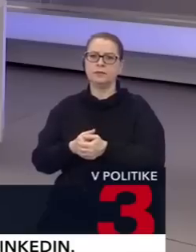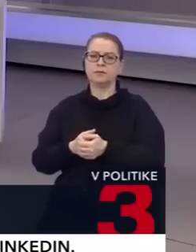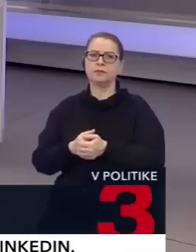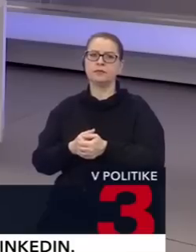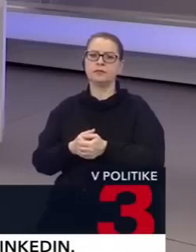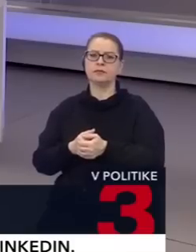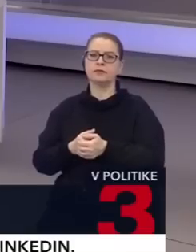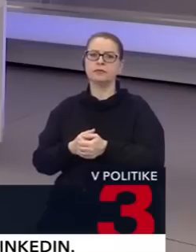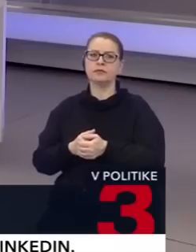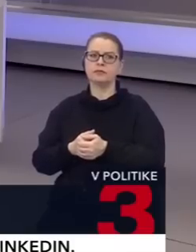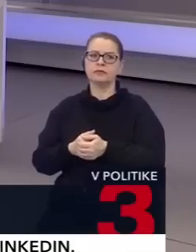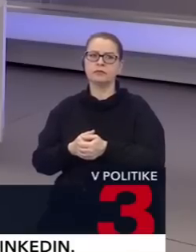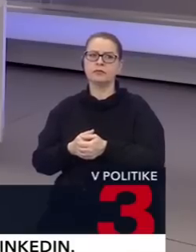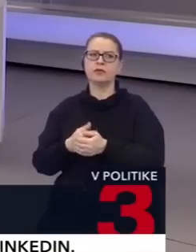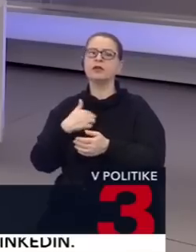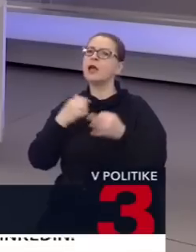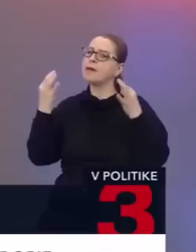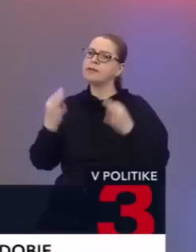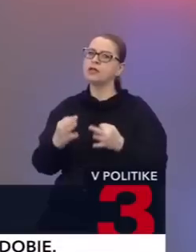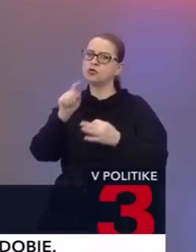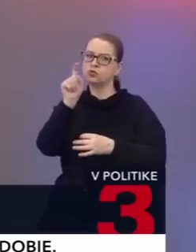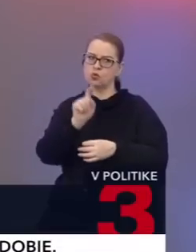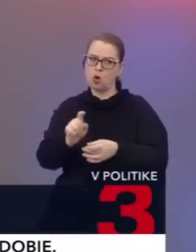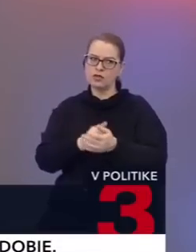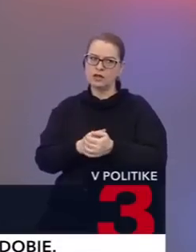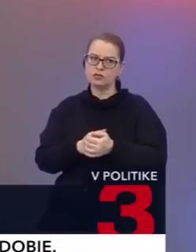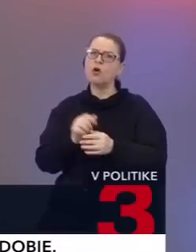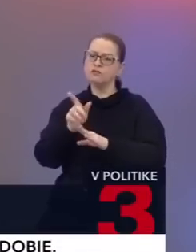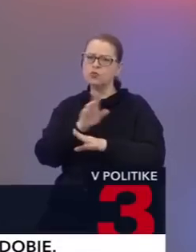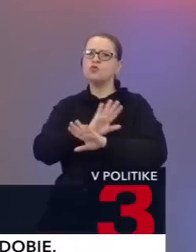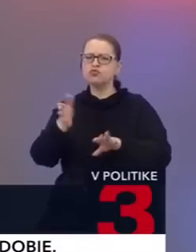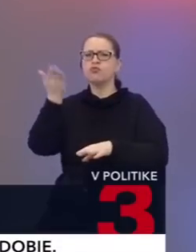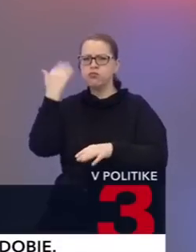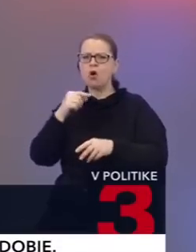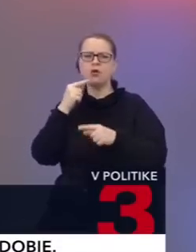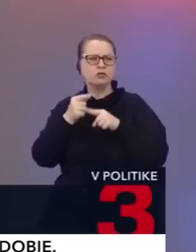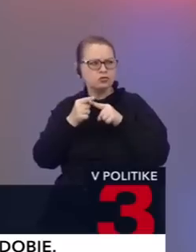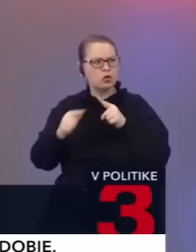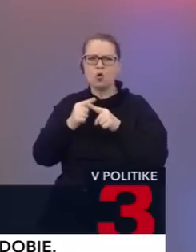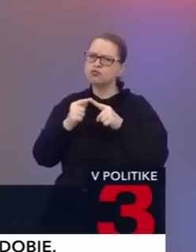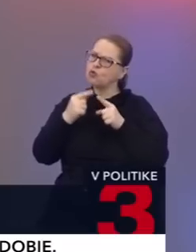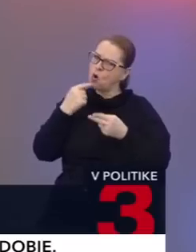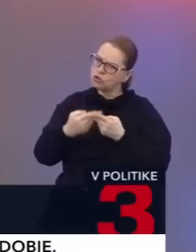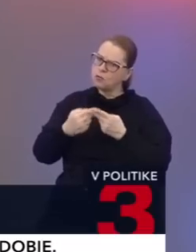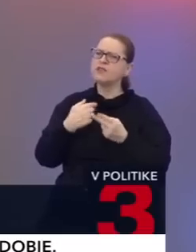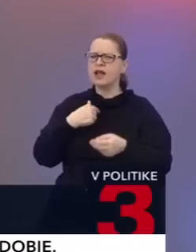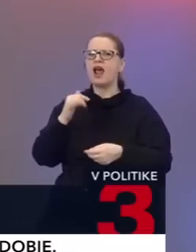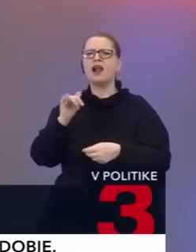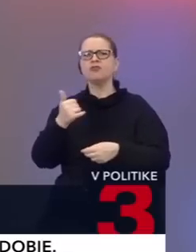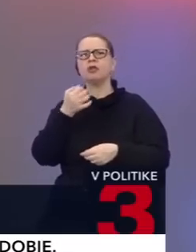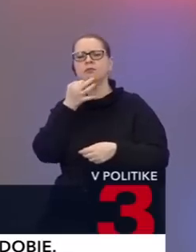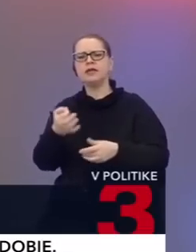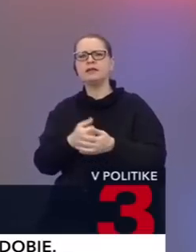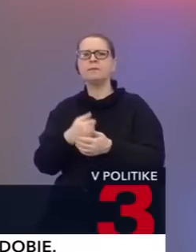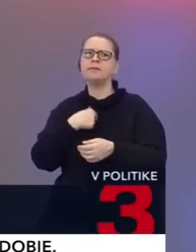Ja mám naozaj úplne jednoduchú otázku. Vy ste neho čiastočne odpovedali, ale spýtam sa to ešte raz. A ja som to spomenul aj v tom úvode.